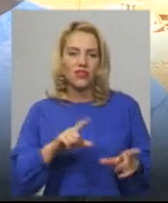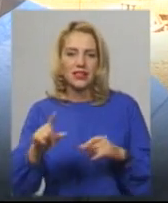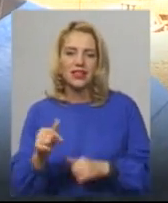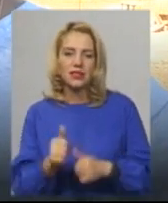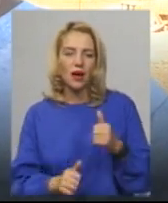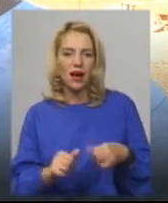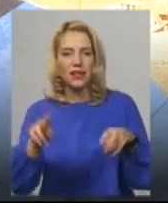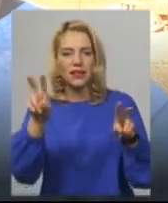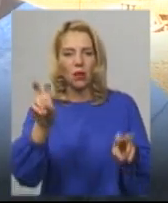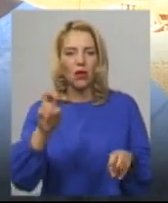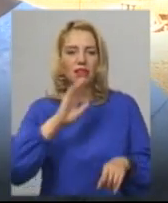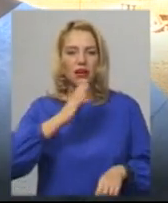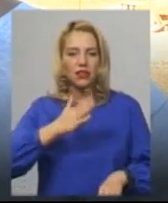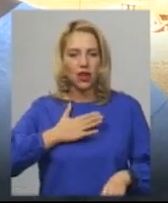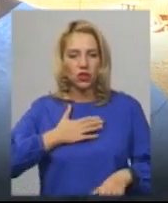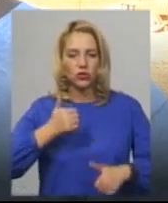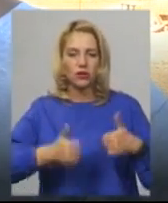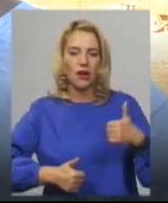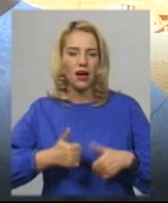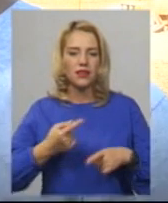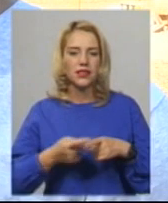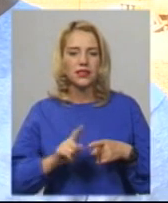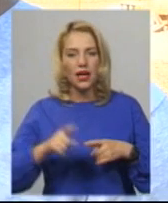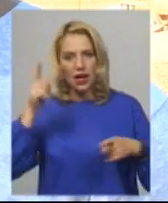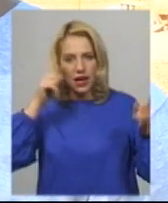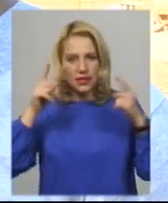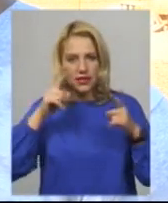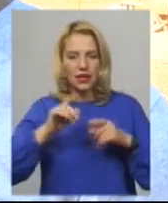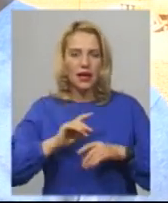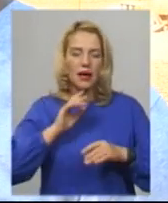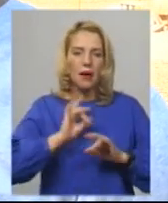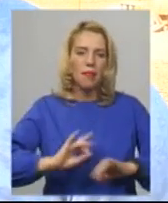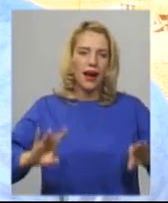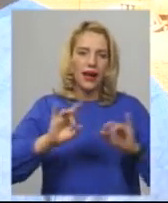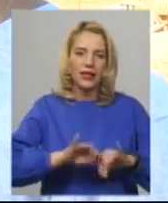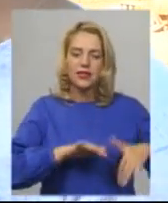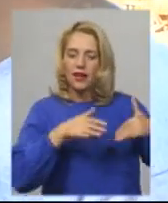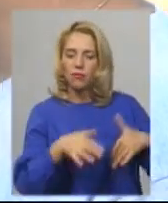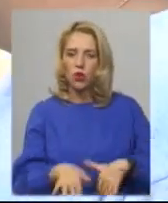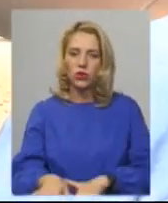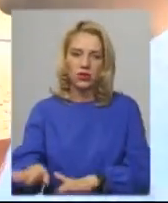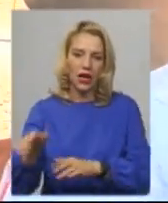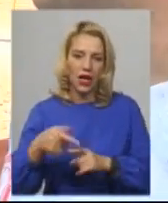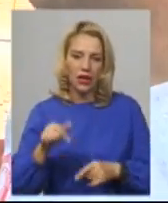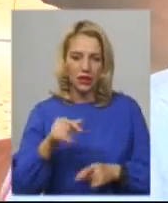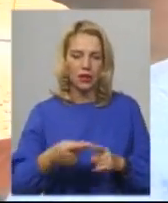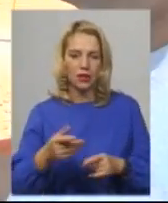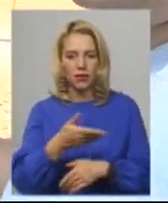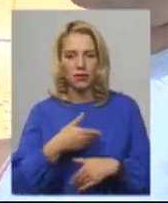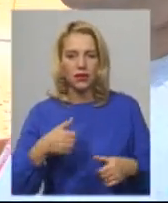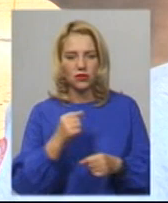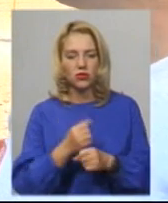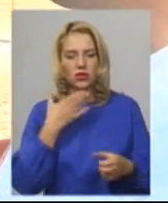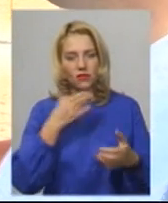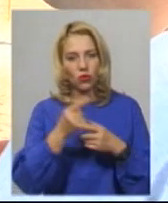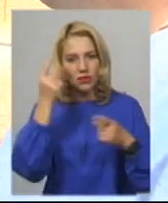Тематика нашого змагання – це казки та перекази поділля. Кожен скульптор професійно працює над своїм